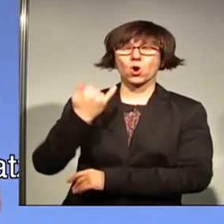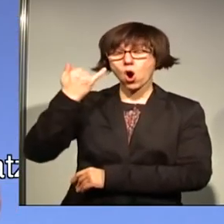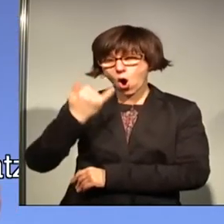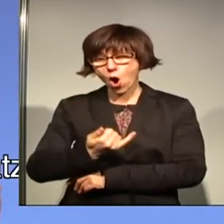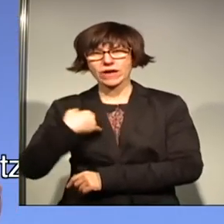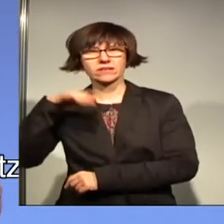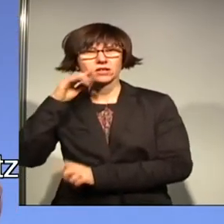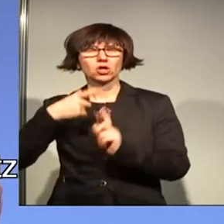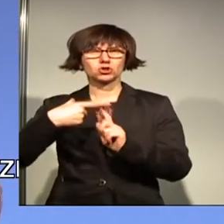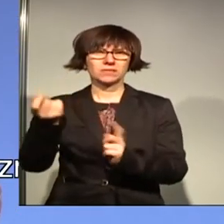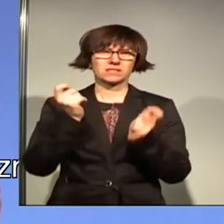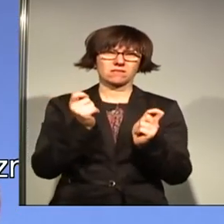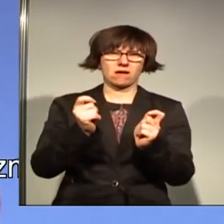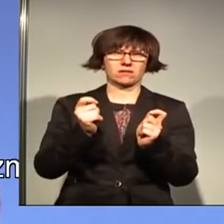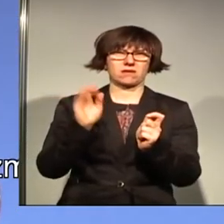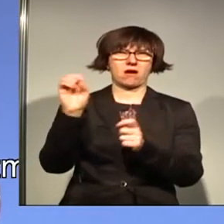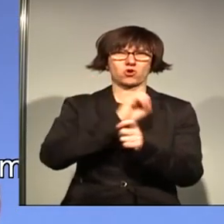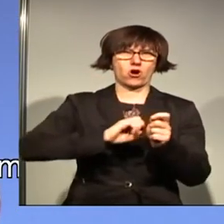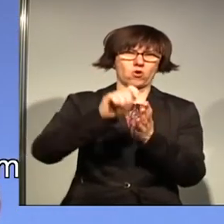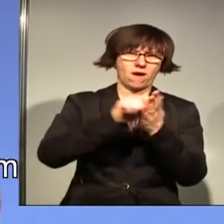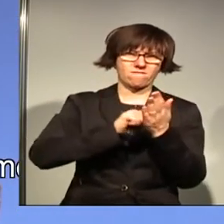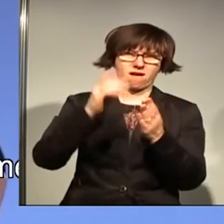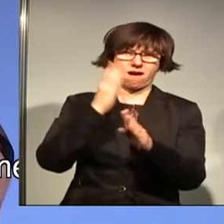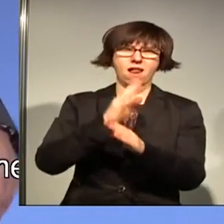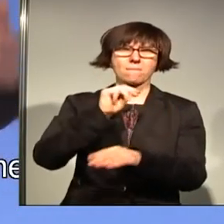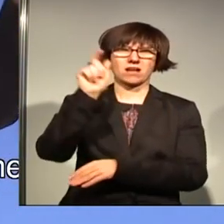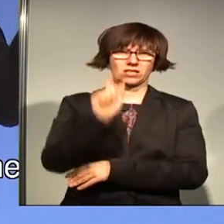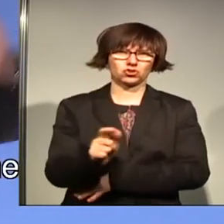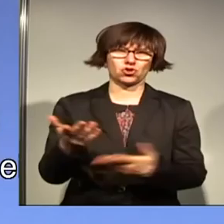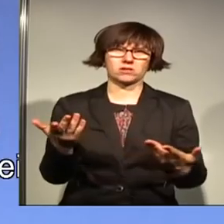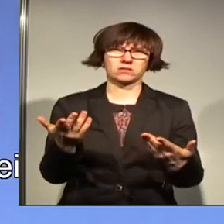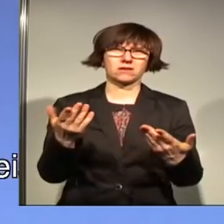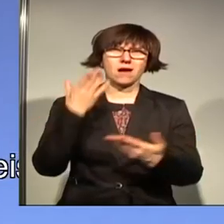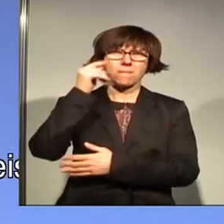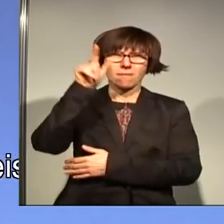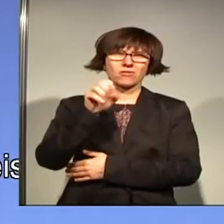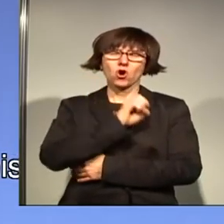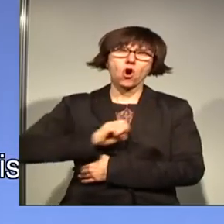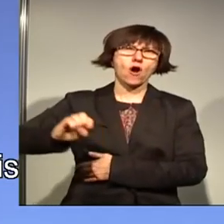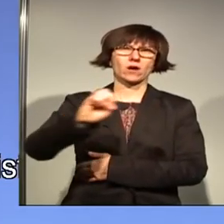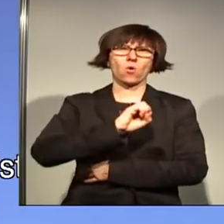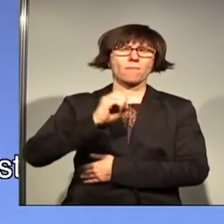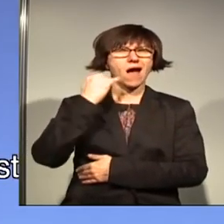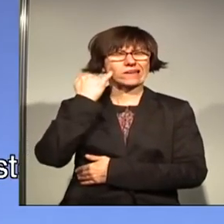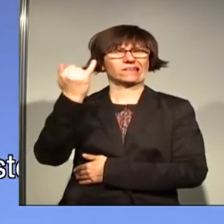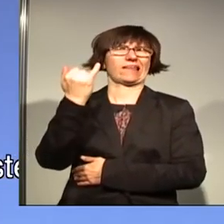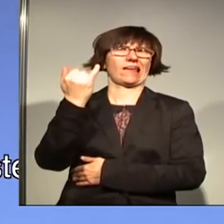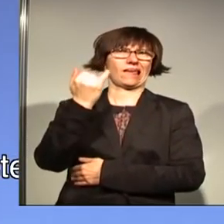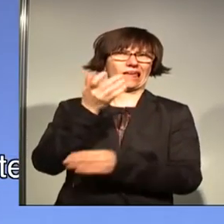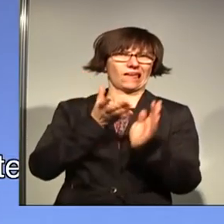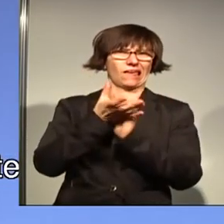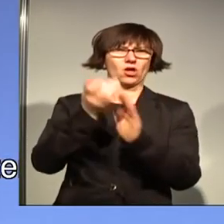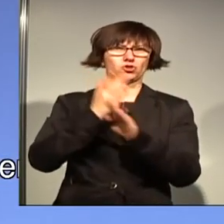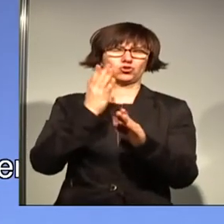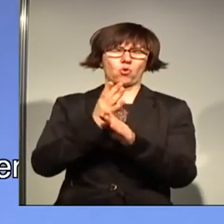unseren Spitzenkandidaten für Europa gewählt, Martin Schulz. Ein Mann, der die europäische Idee vertritt wie kaum ein anderer.